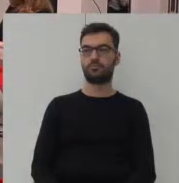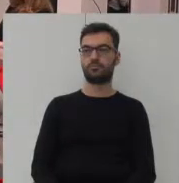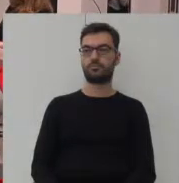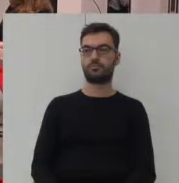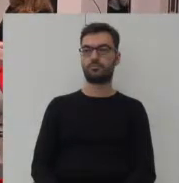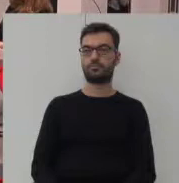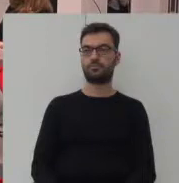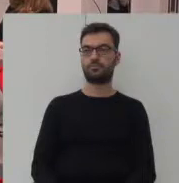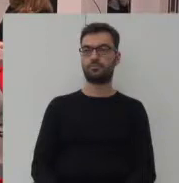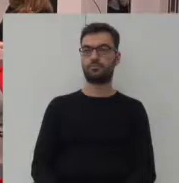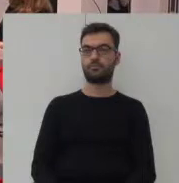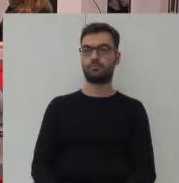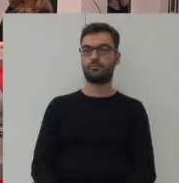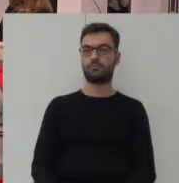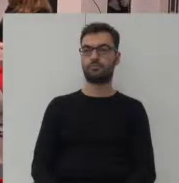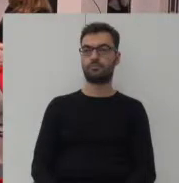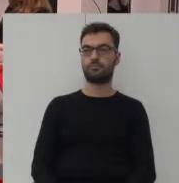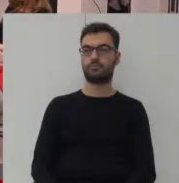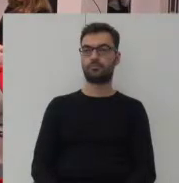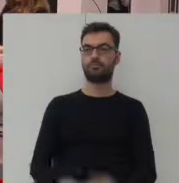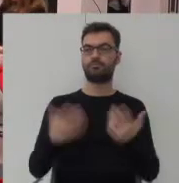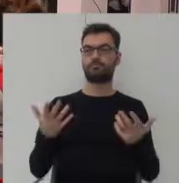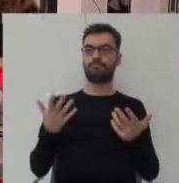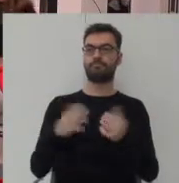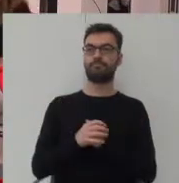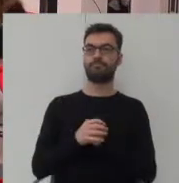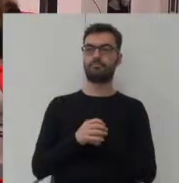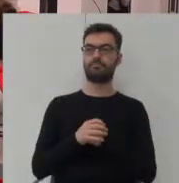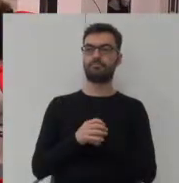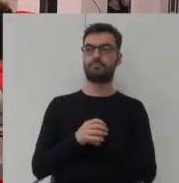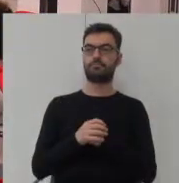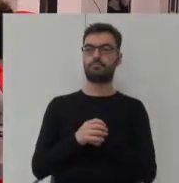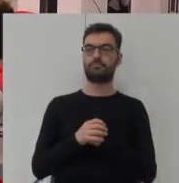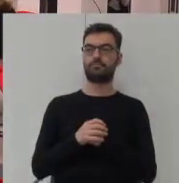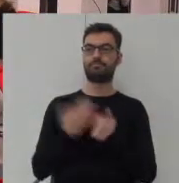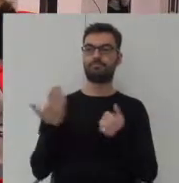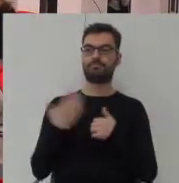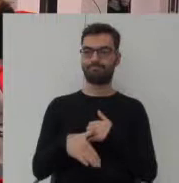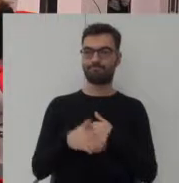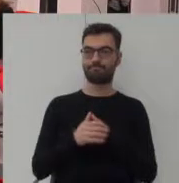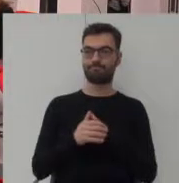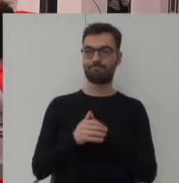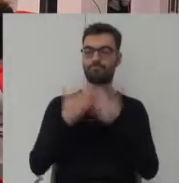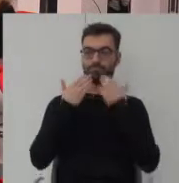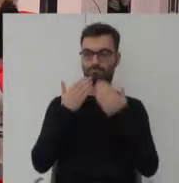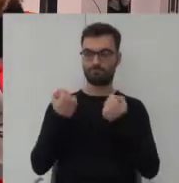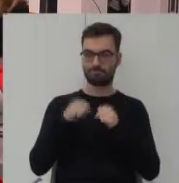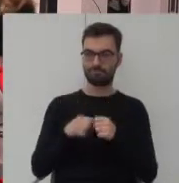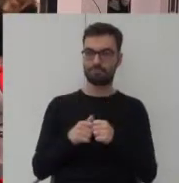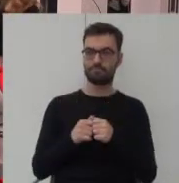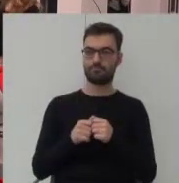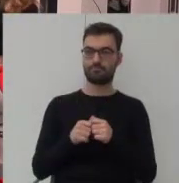Nic komentarzy? Dobrze. Proszę Państwa, to kończymy. Dziękuję bardzo